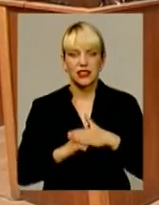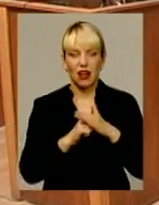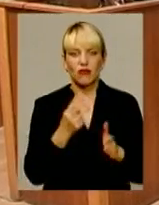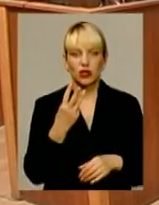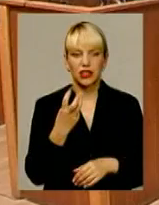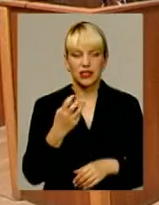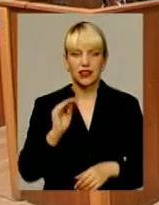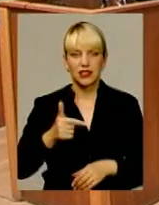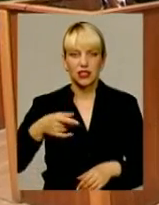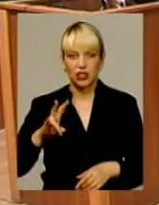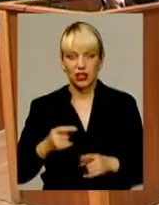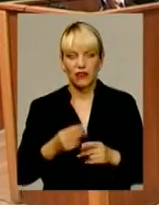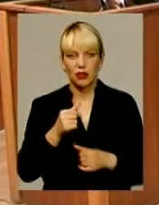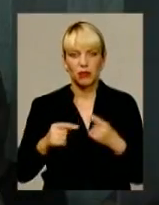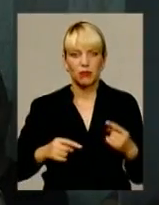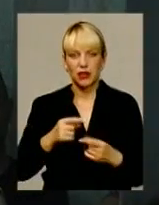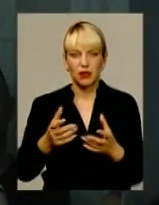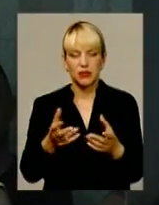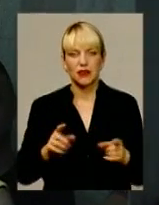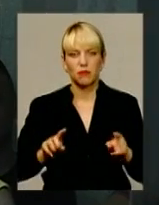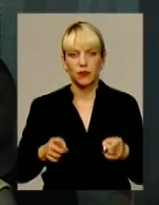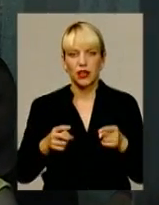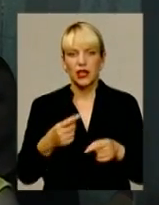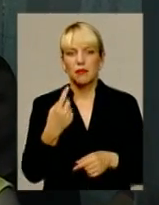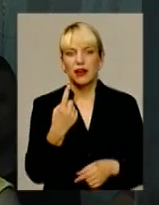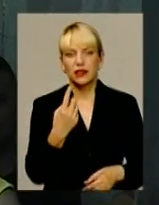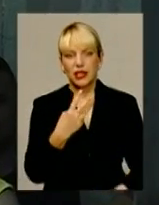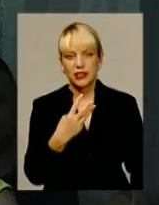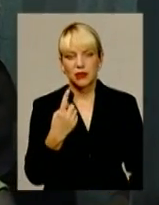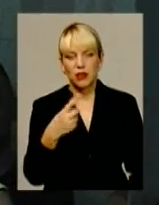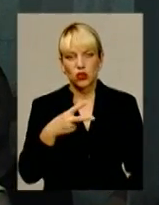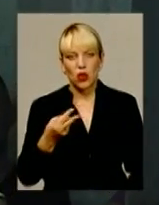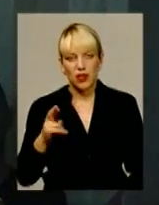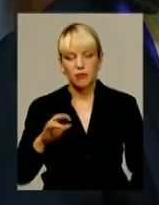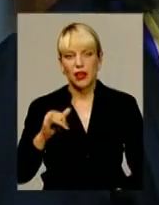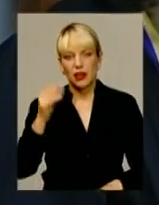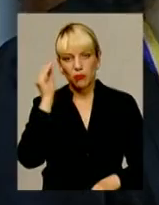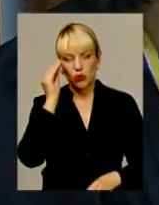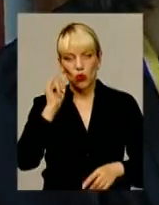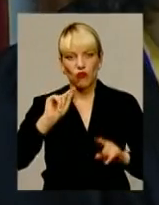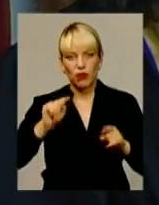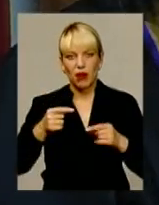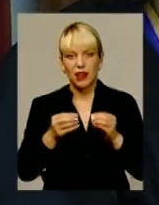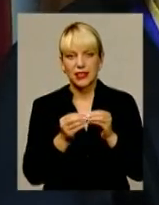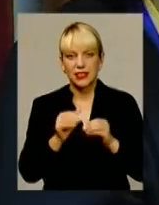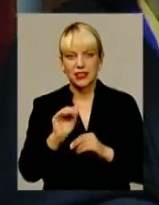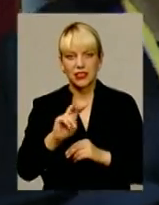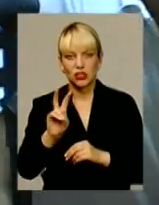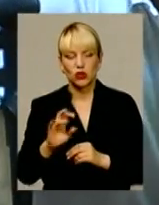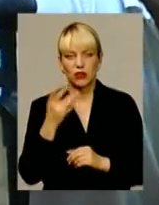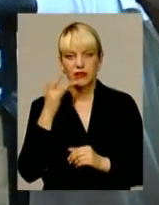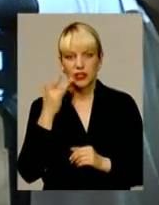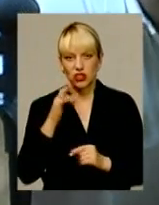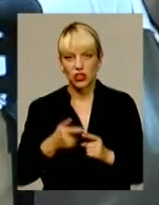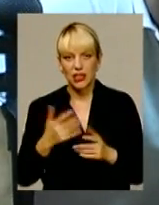Нагадаю, підприємця Валерія Д'яченка взяли під варту 31 липня та підозрюють у вимаганні 10 тисяч доларів США,